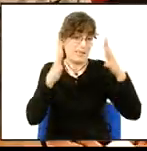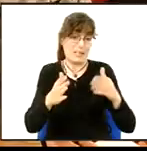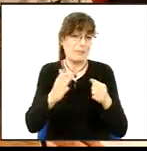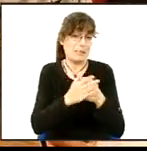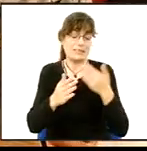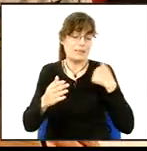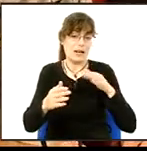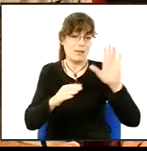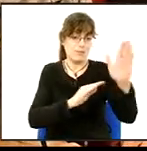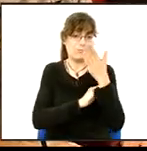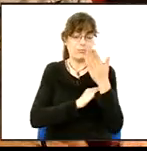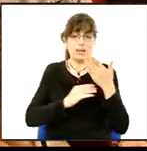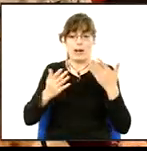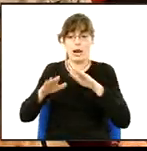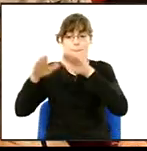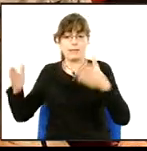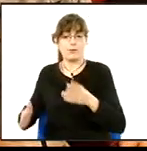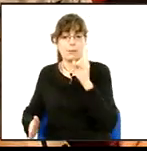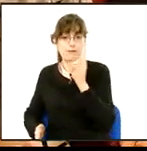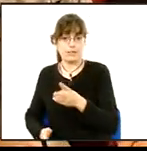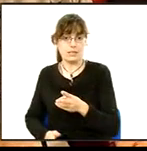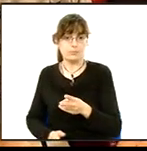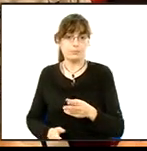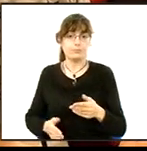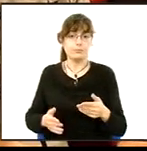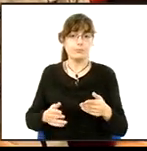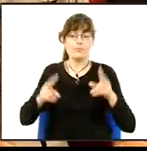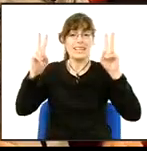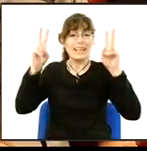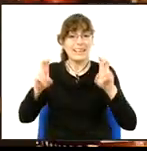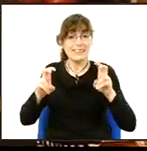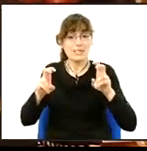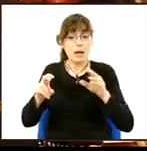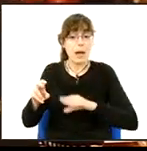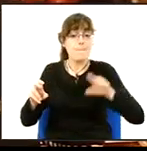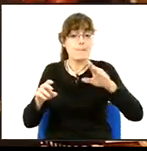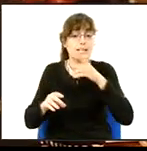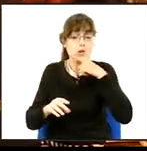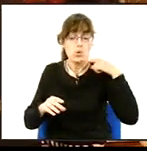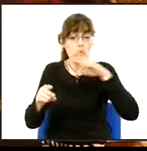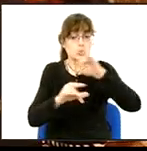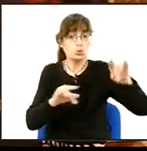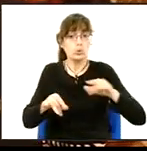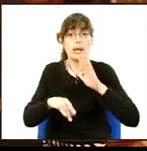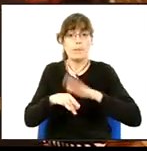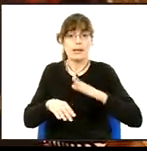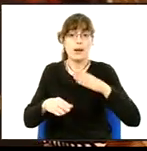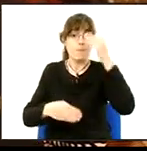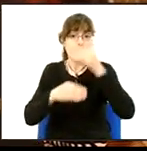I passem a les preguntes de Plataforma Bigatana. Estarà en condicions òptimes l'aparcament del sucre pels dies del mercat medieval?